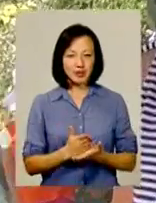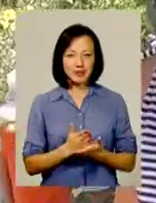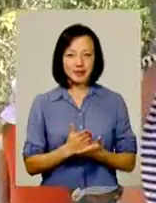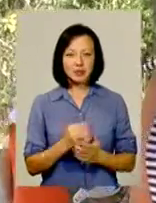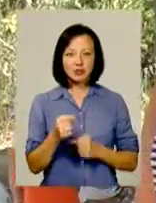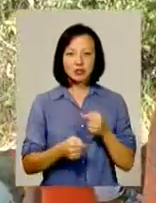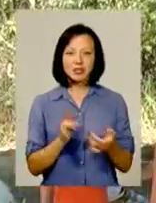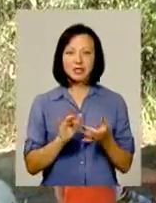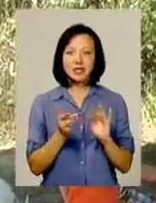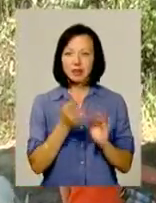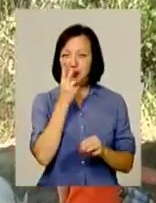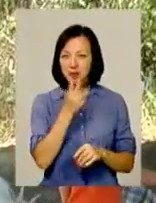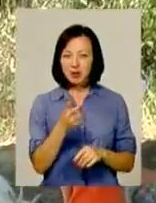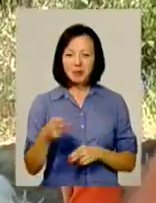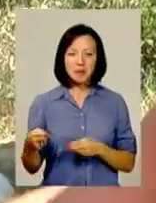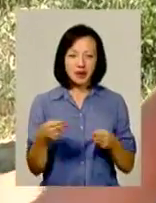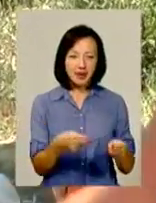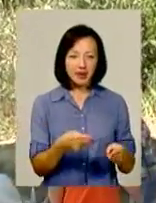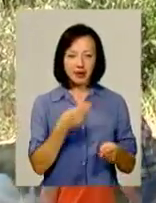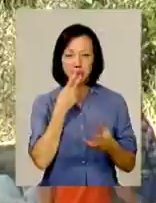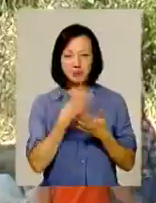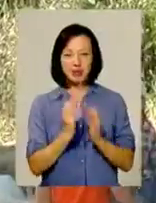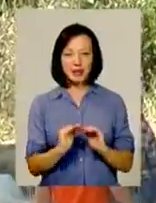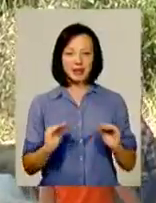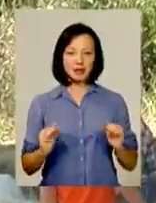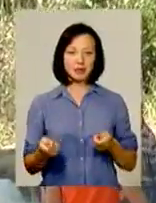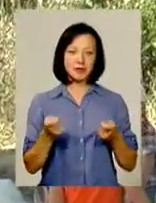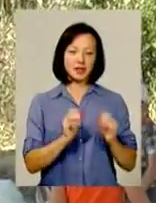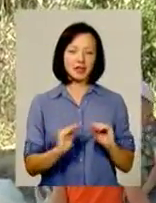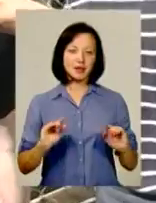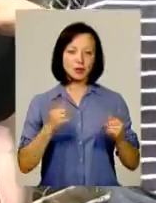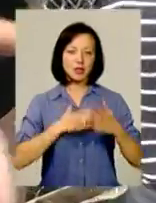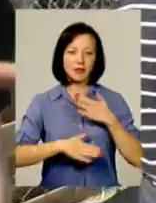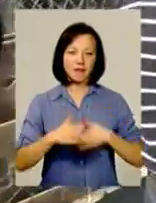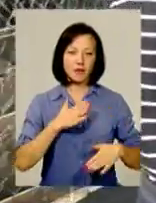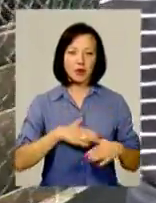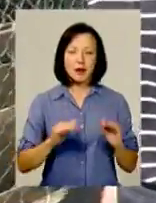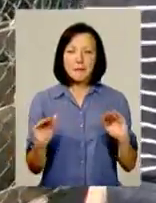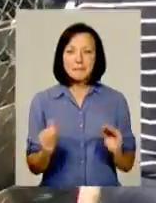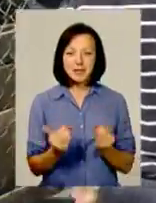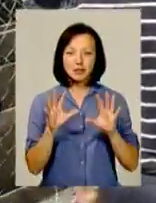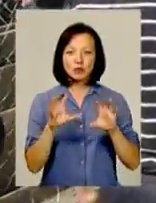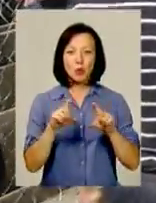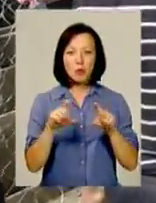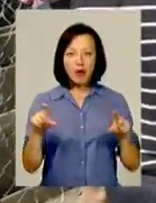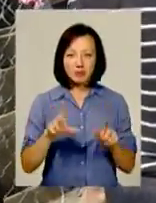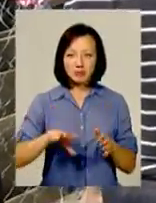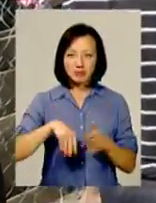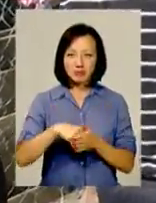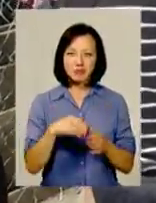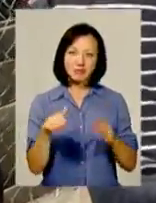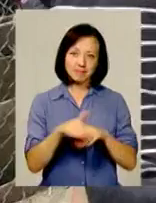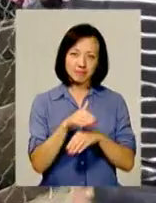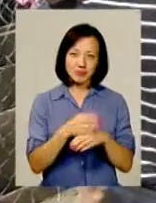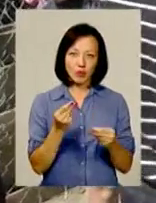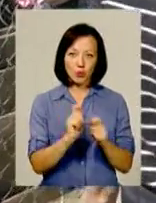Через інтернет. Тому приїхали, побачили, діток привезли. Дітки дуже доволі. Мінізоопарк існує за кошти благодійників